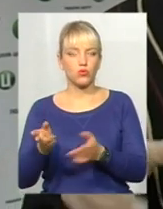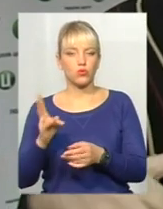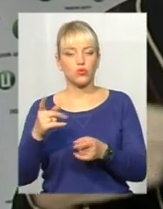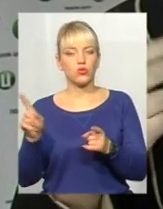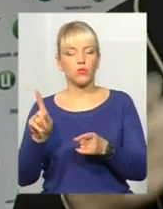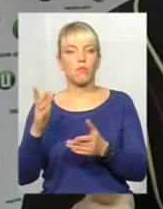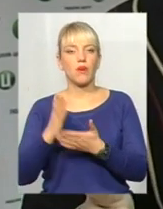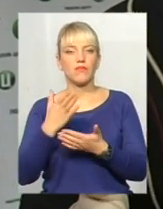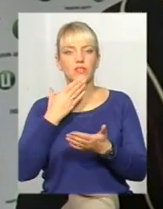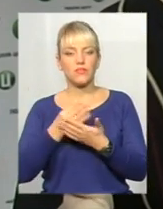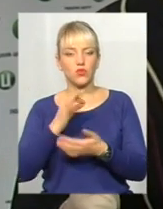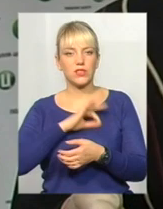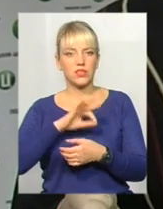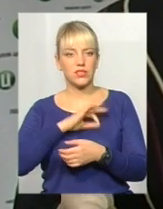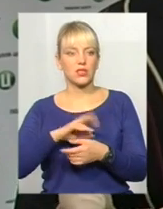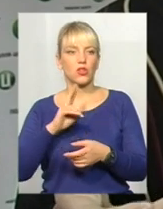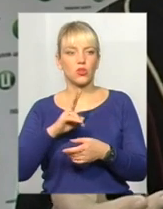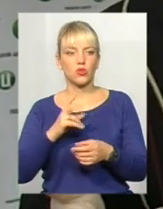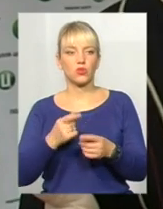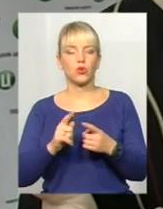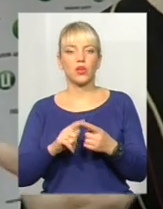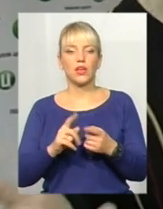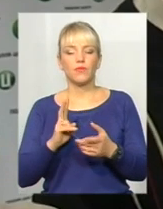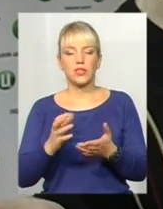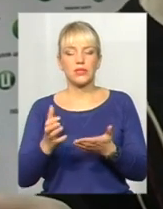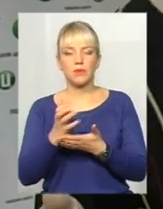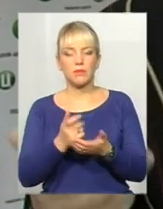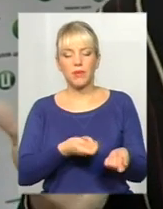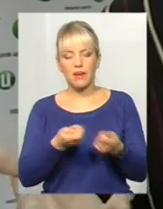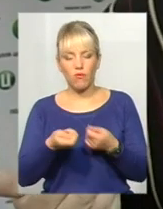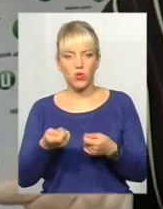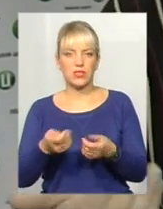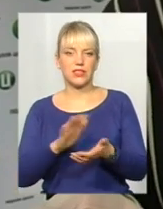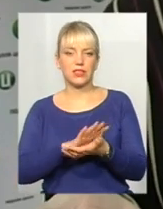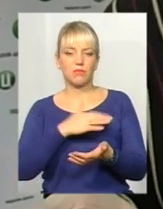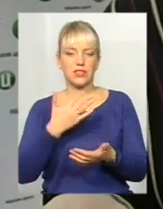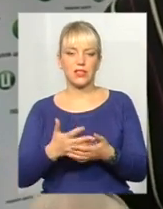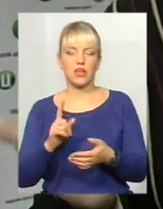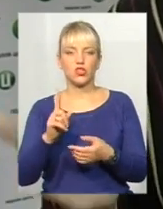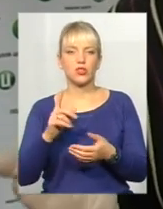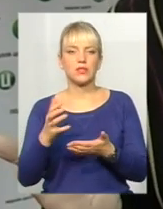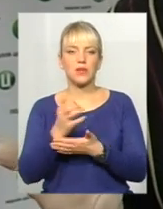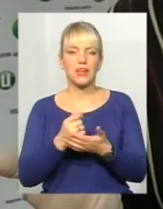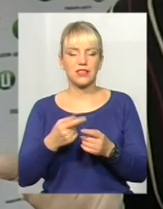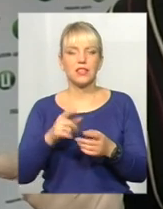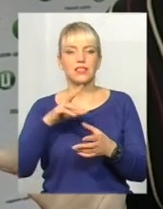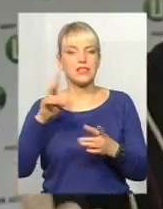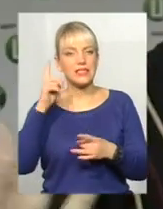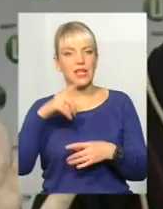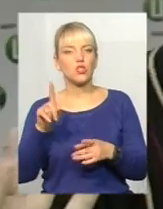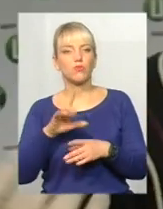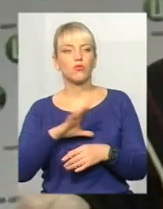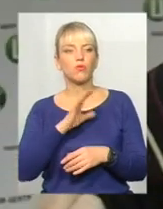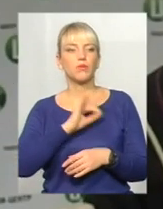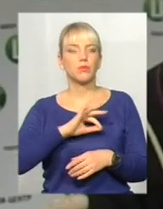вкладає гроші в збір сміття, в перевозку сміття, щоб знали, для чого вони, який прибуток вони можуть отримати,